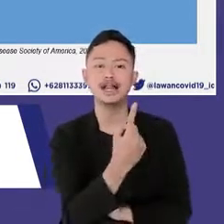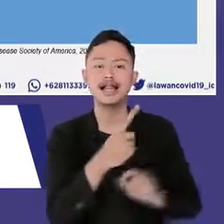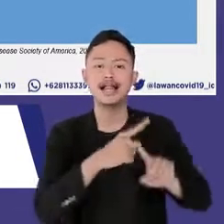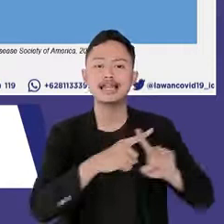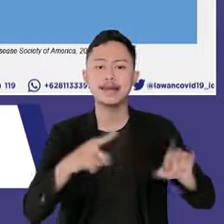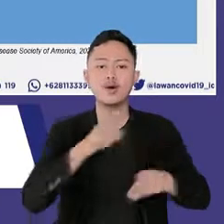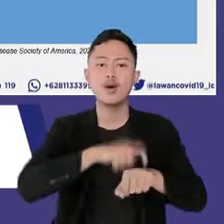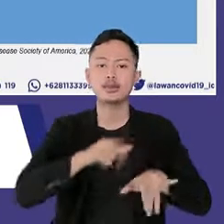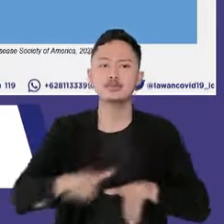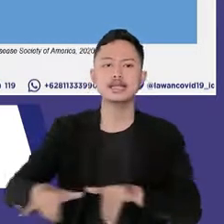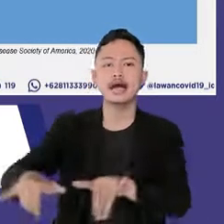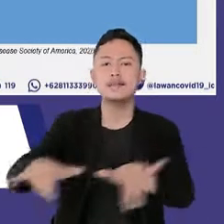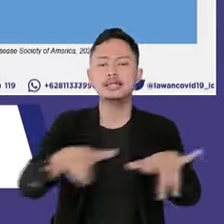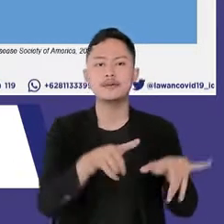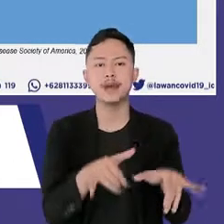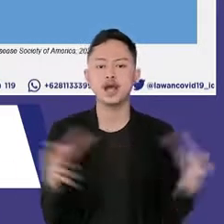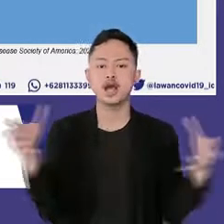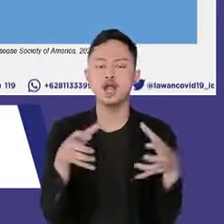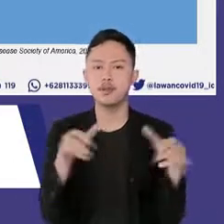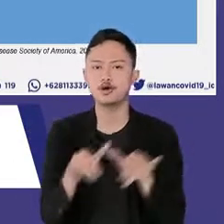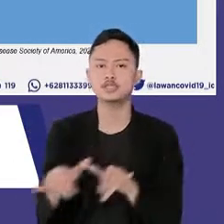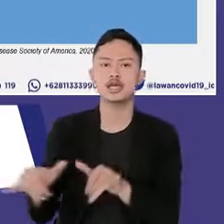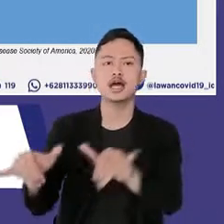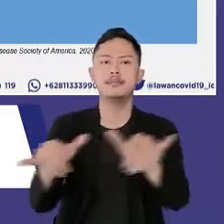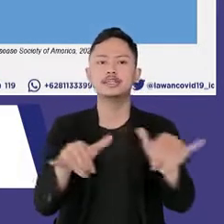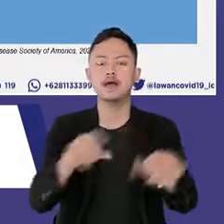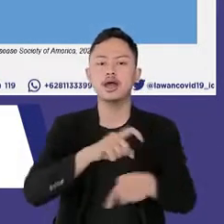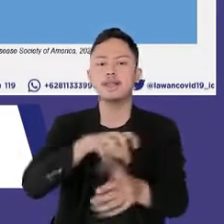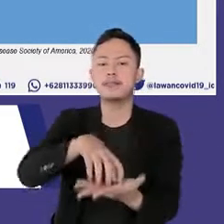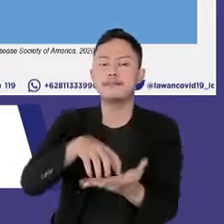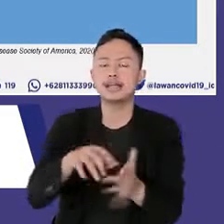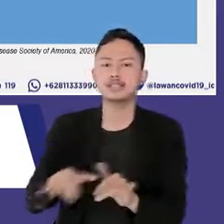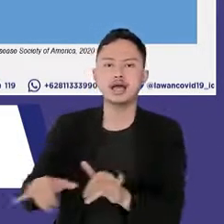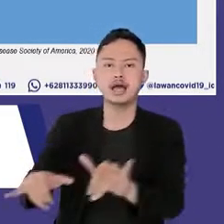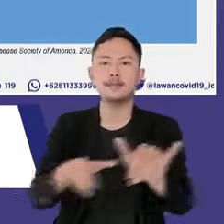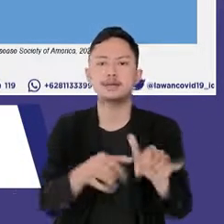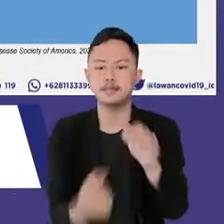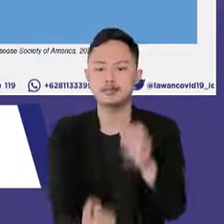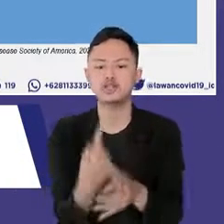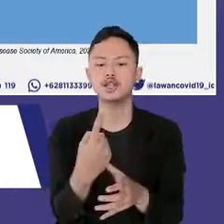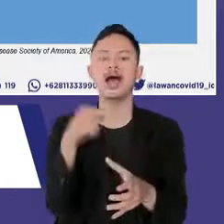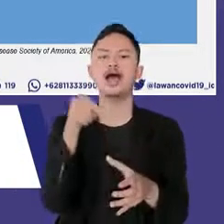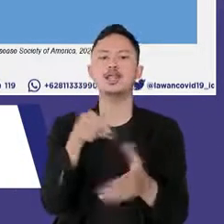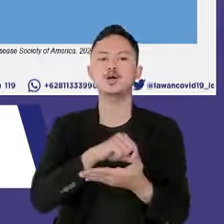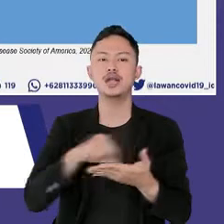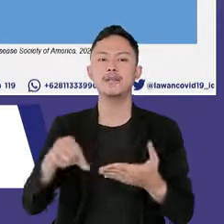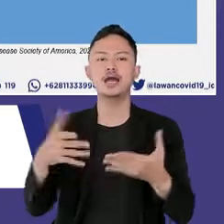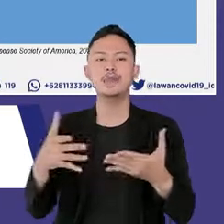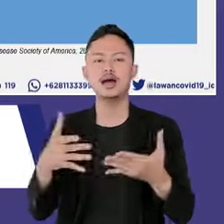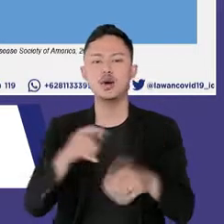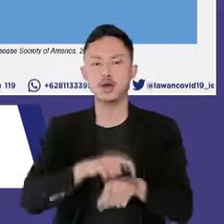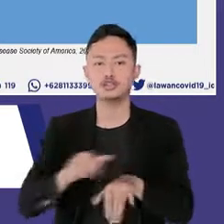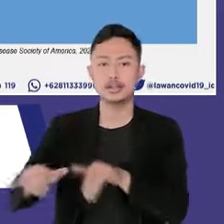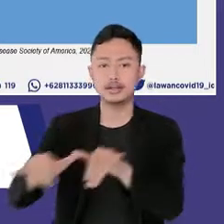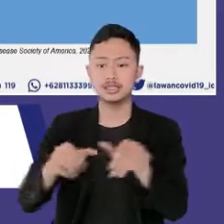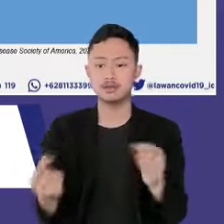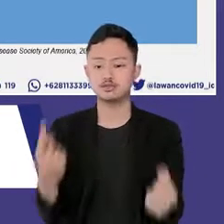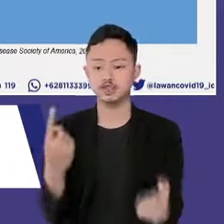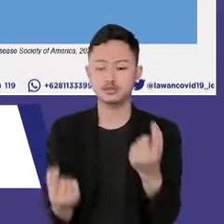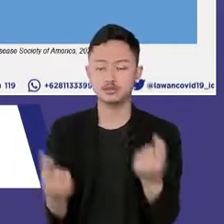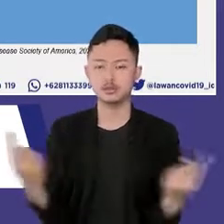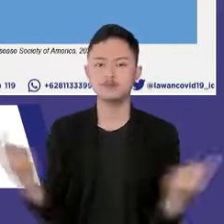waktu yang bersamaan dan dalam cakupan tempat tertentu untuk menentukan kumpulan kasus sebagai kluster